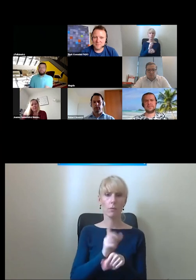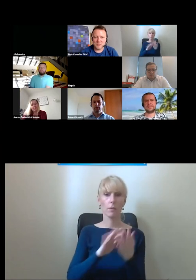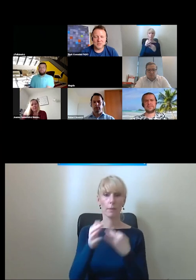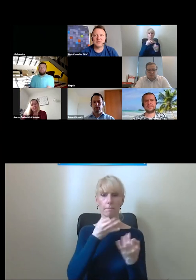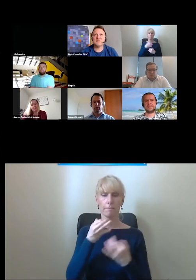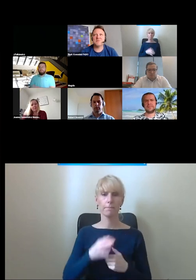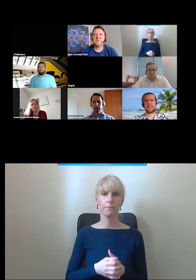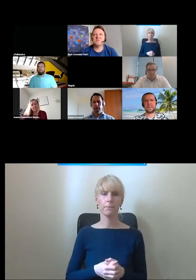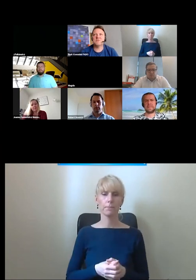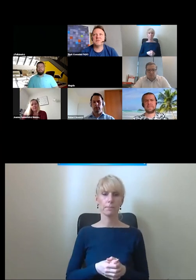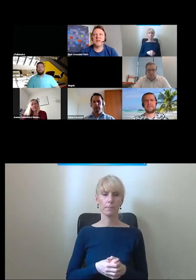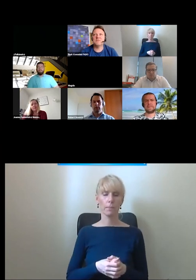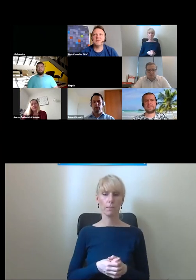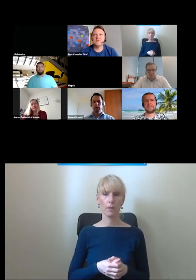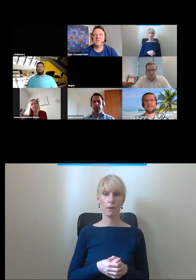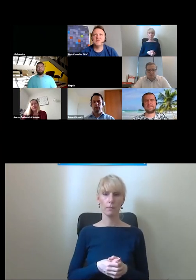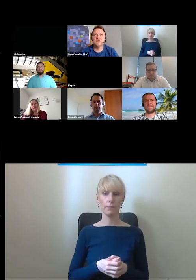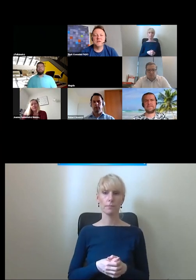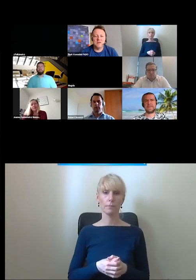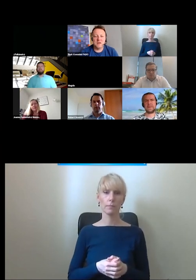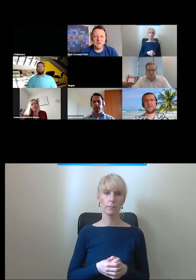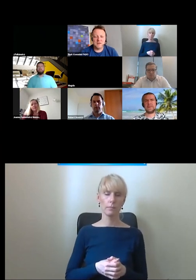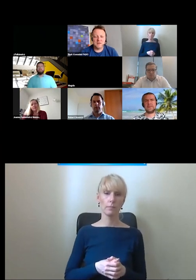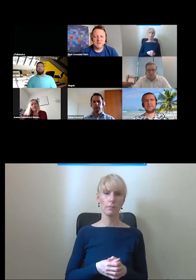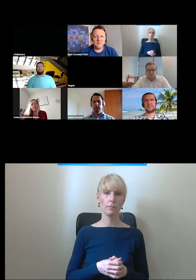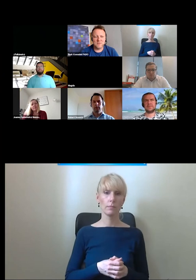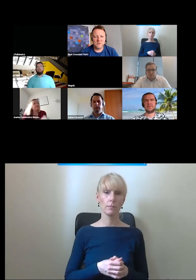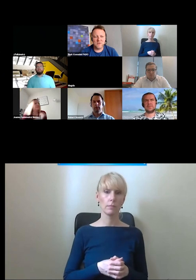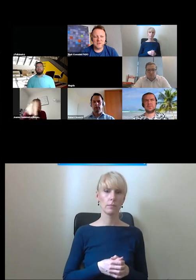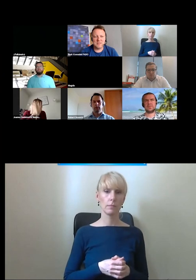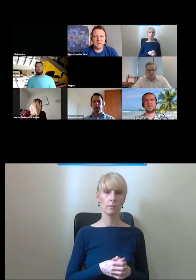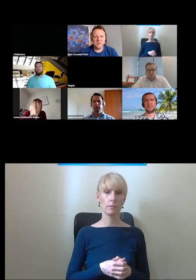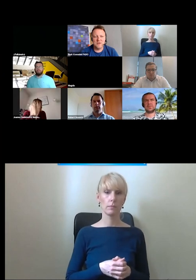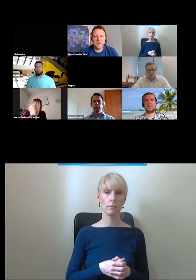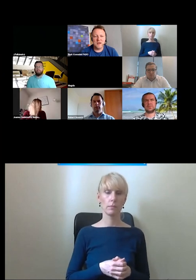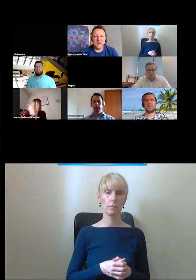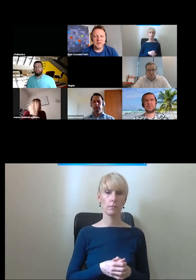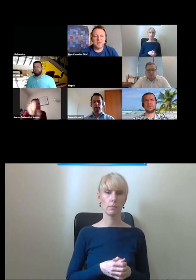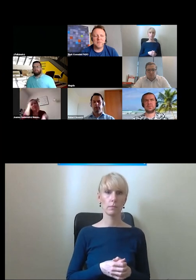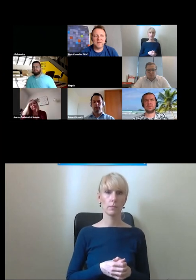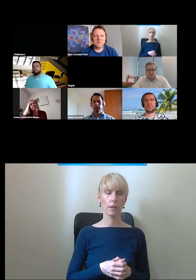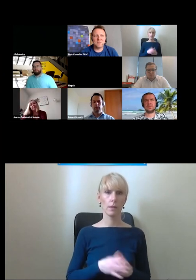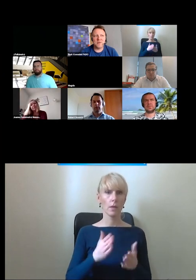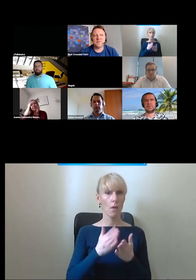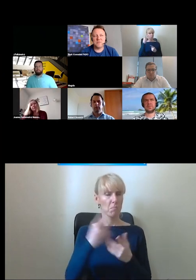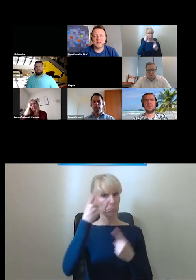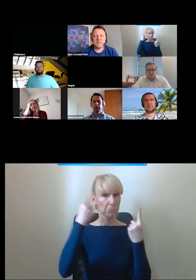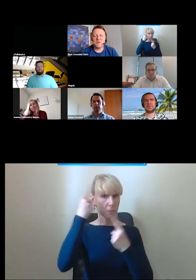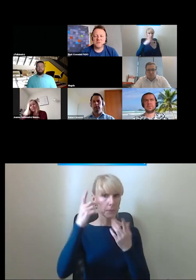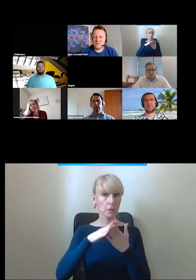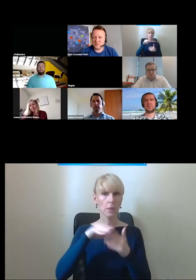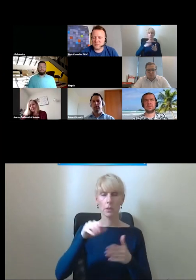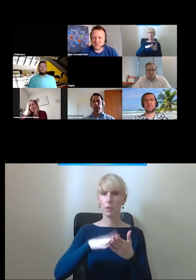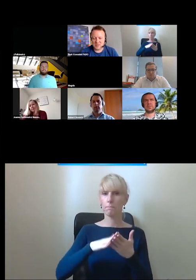podzielić się swoimi przemyśleniami i swoimi refleksjami ja bym bardzo bardzo by mi